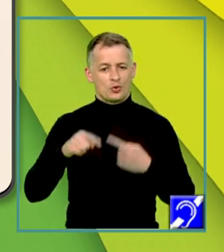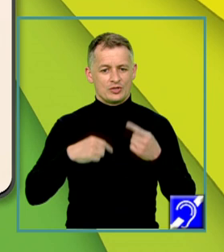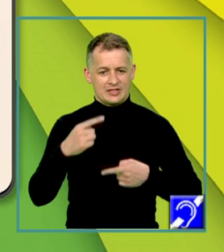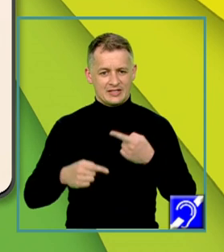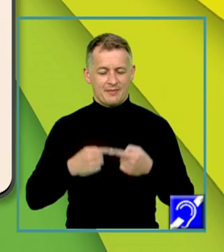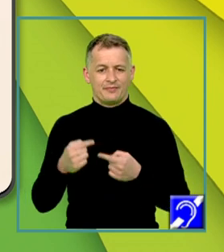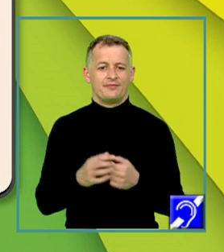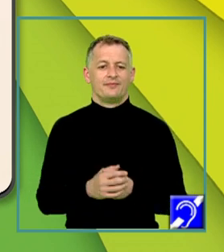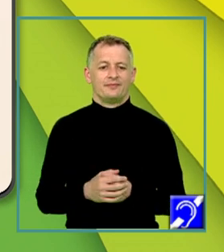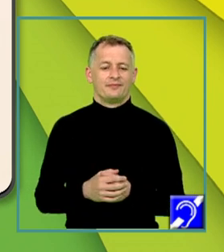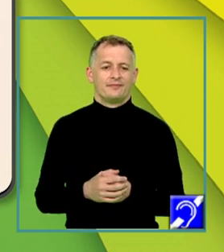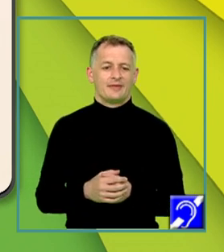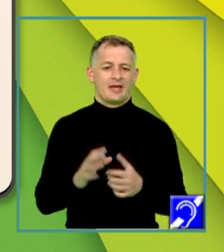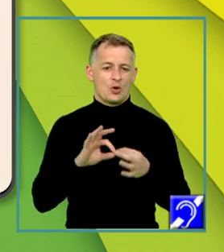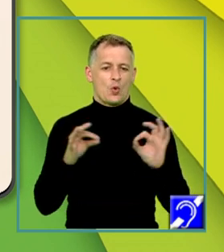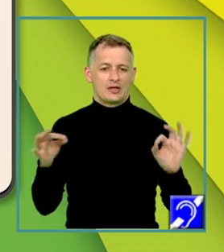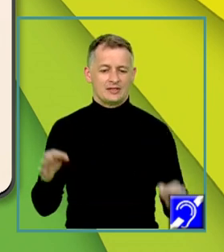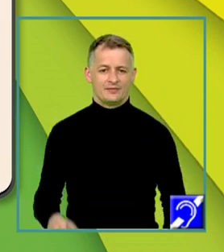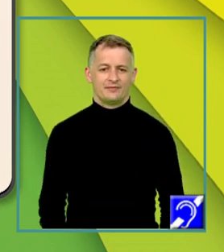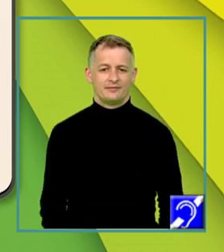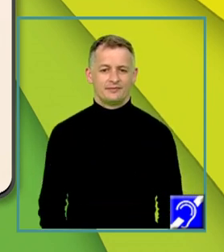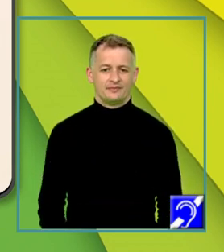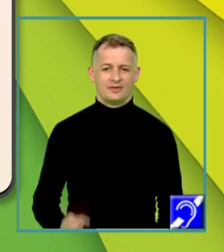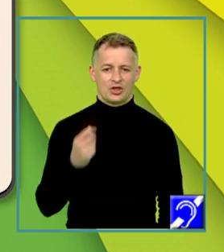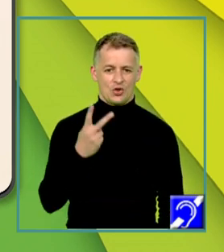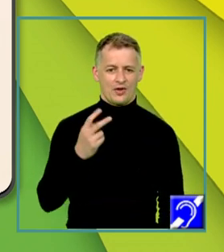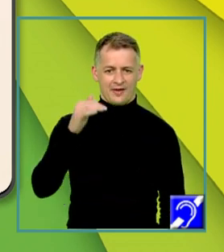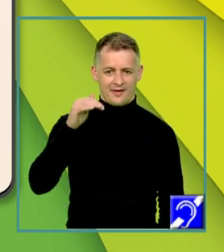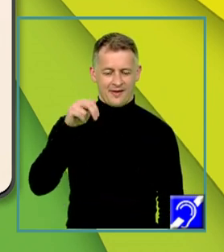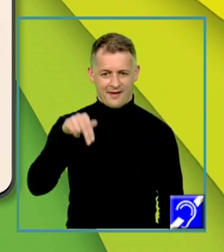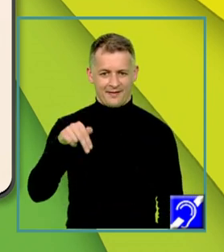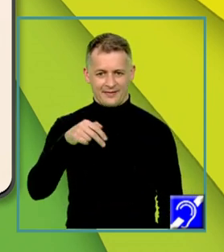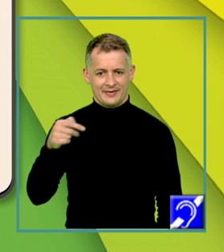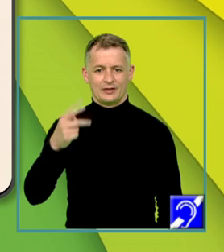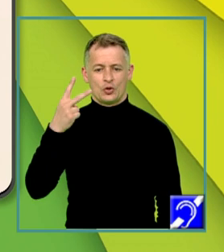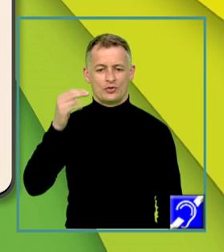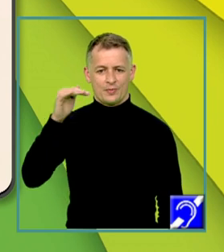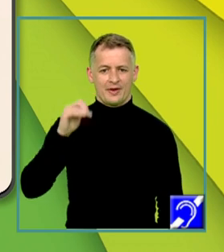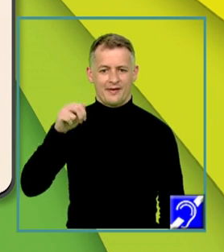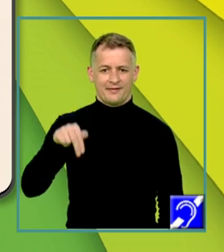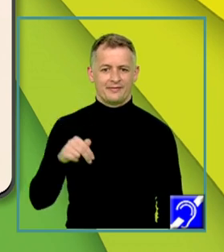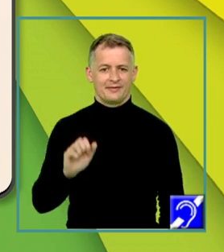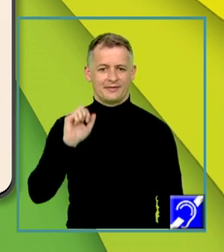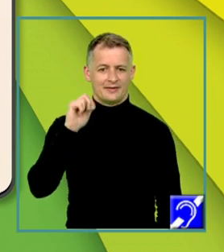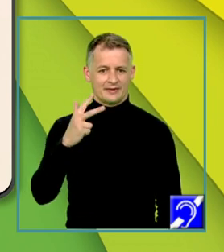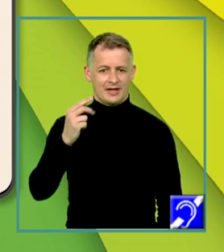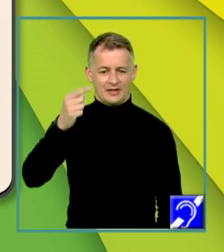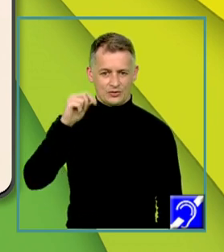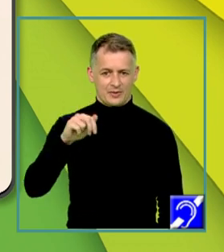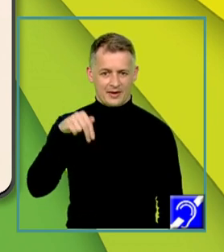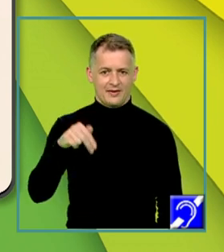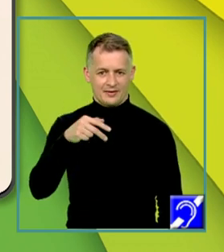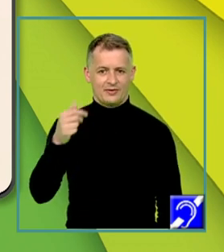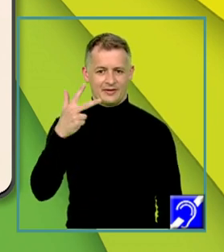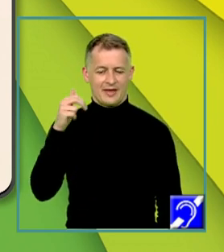de ecuații 2 Ien egal cu 2 supra Ien și 3 supra Ien egal cu